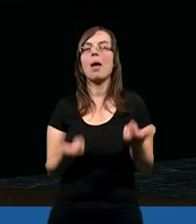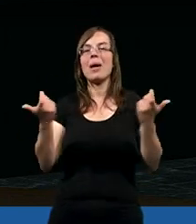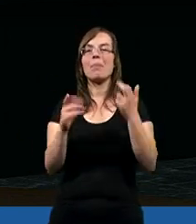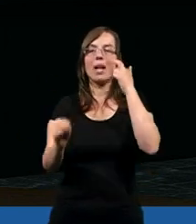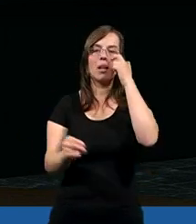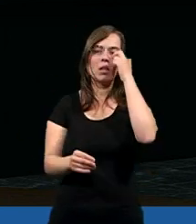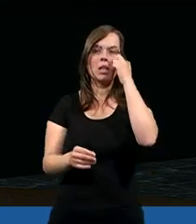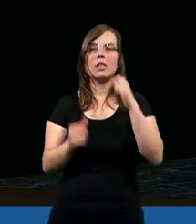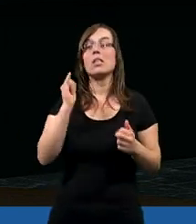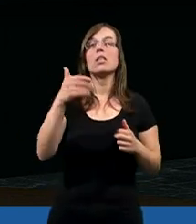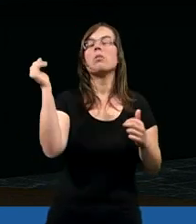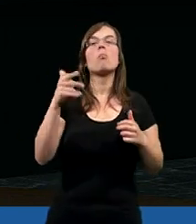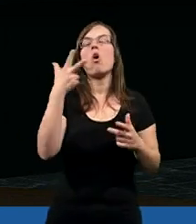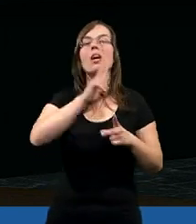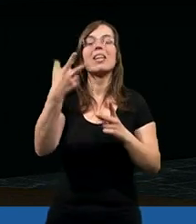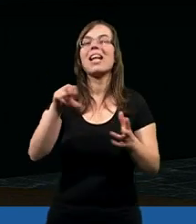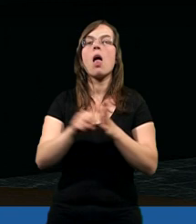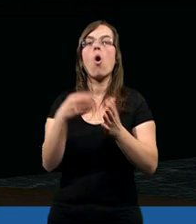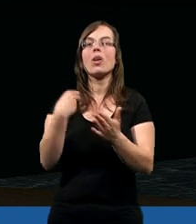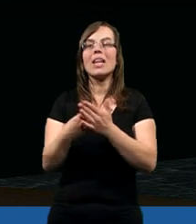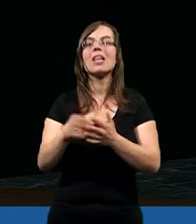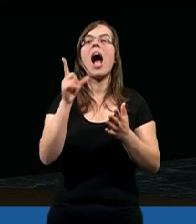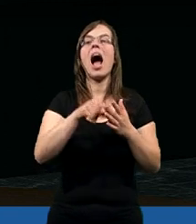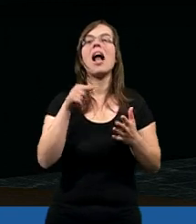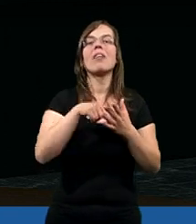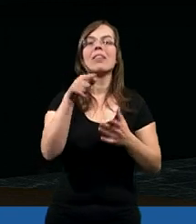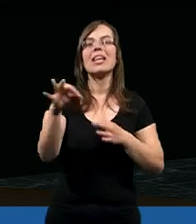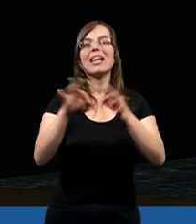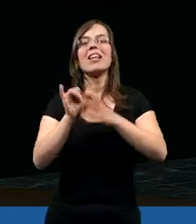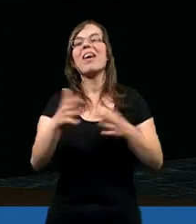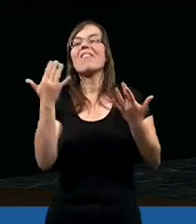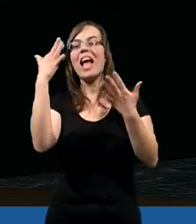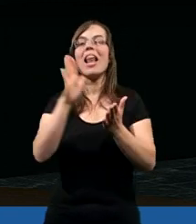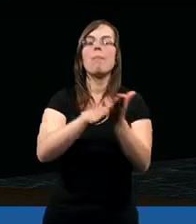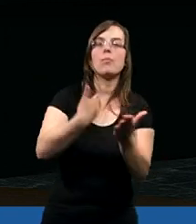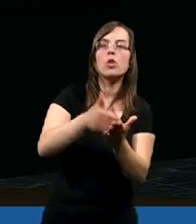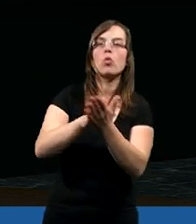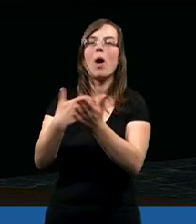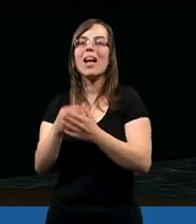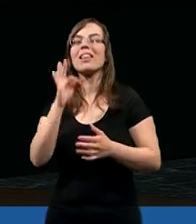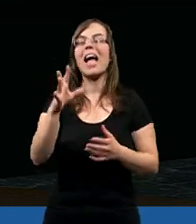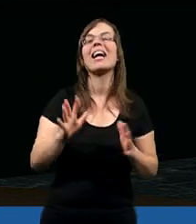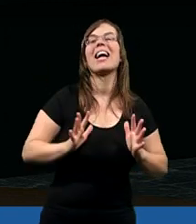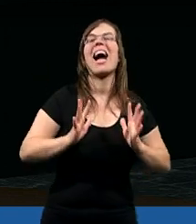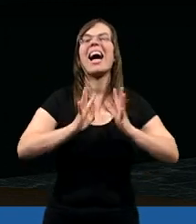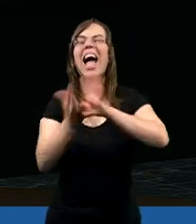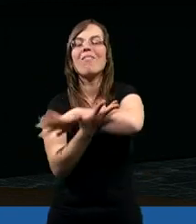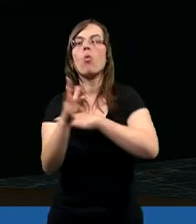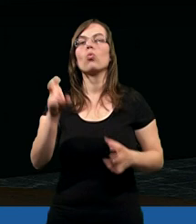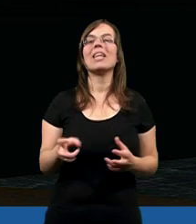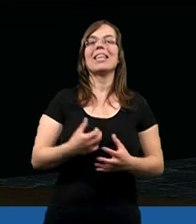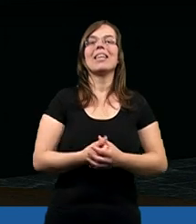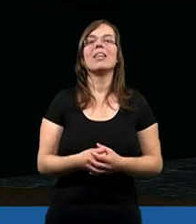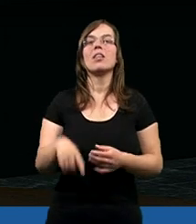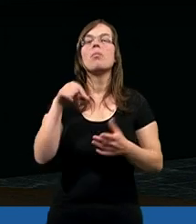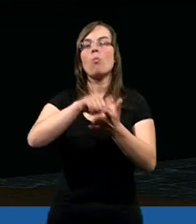niebezpieczne i tego może do końca nie doceniamy, ale przecież w historii jest wiele przykładów, szczególnie w okresie rewolucyjnym,